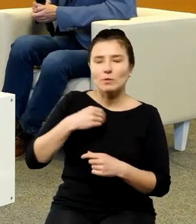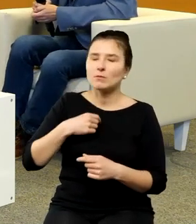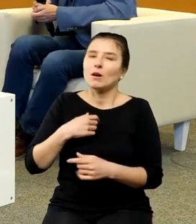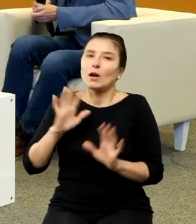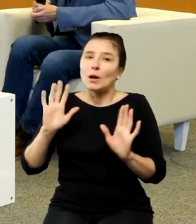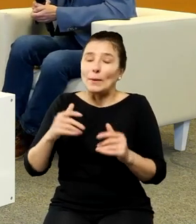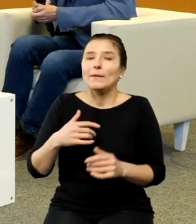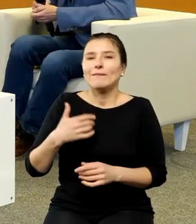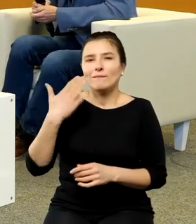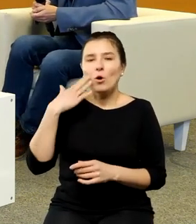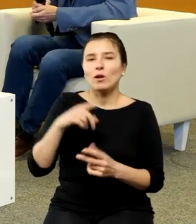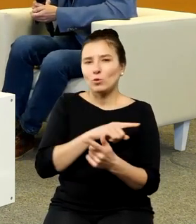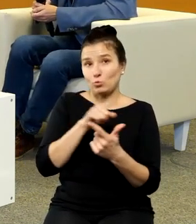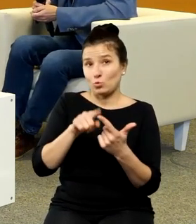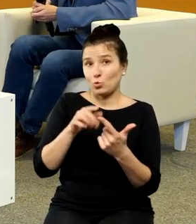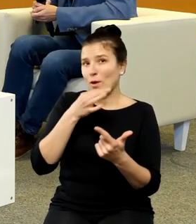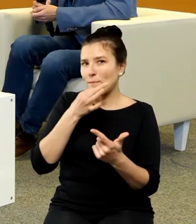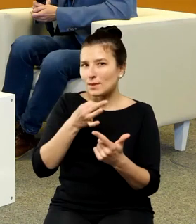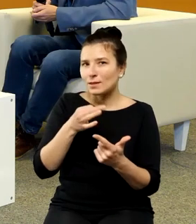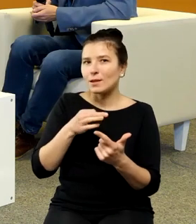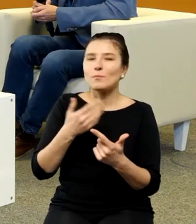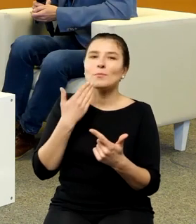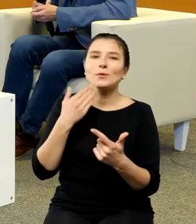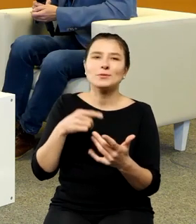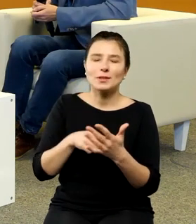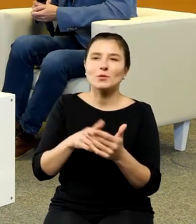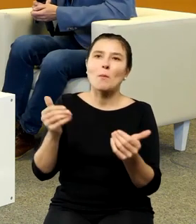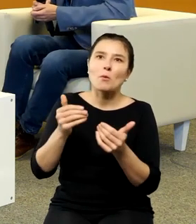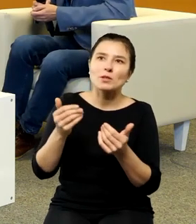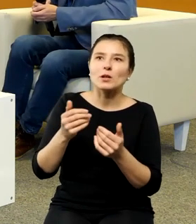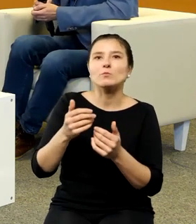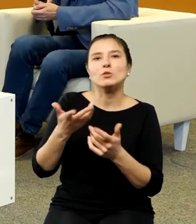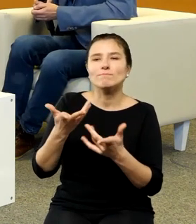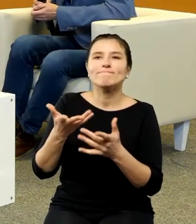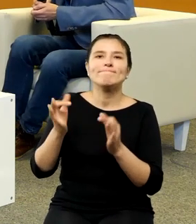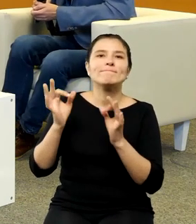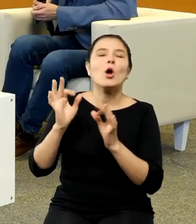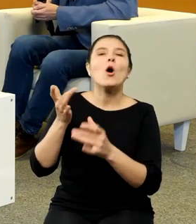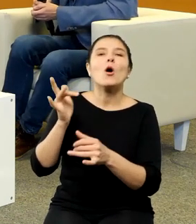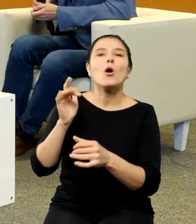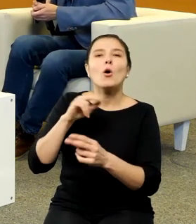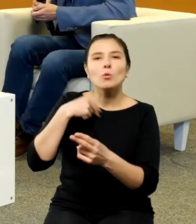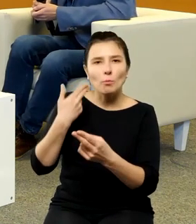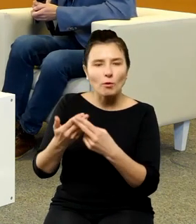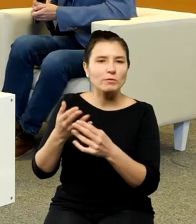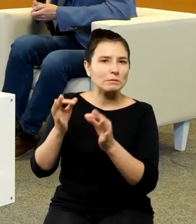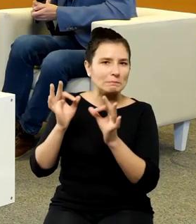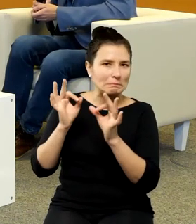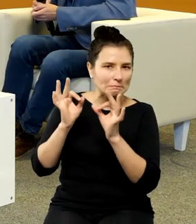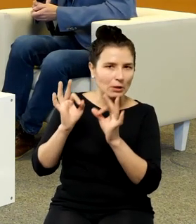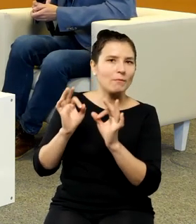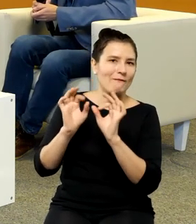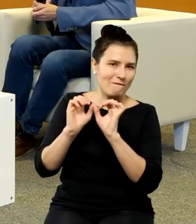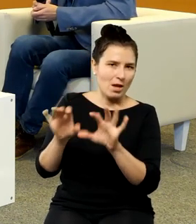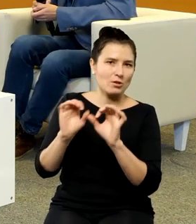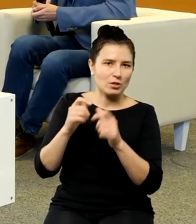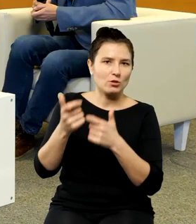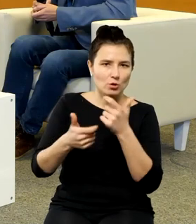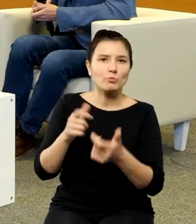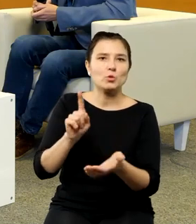przynajmniej da się wyjść do jakiejś, no coś konstruktywnego powiedzieć. Natomiast, natomiast no tamto nas, no